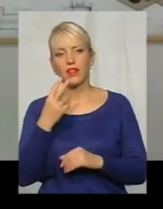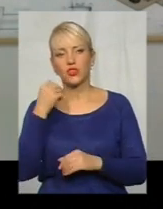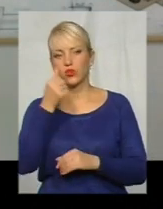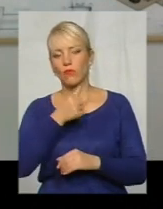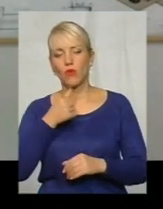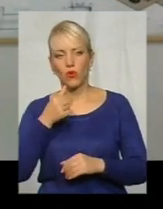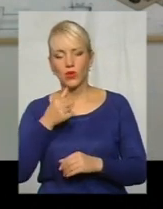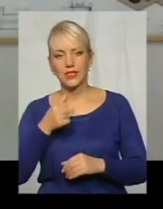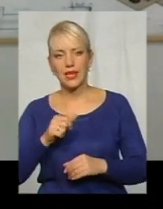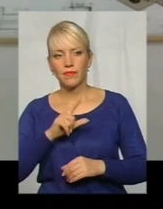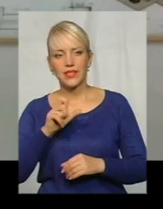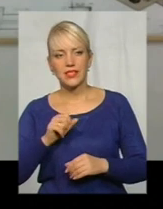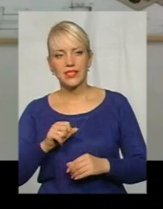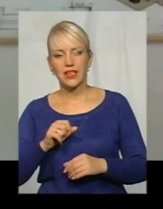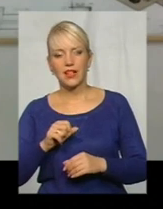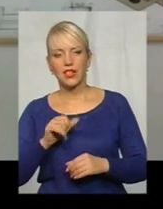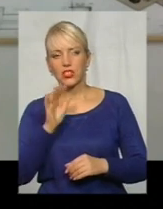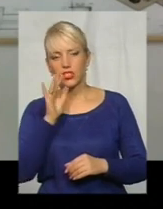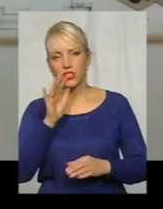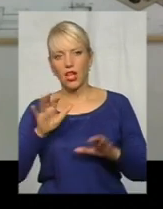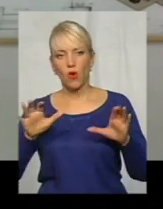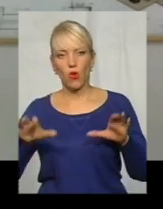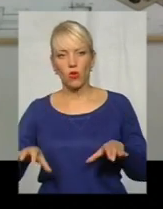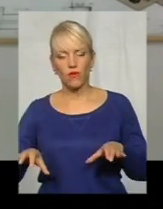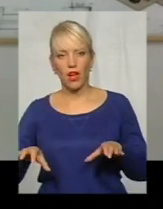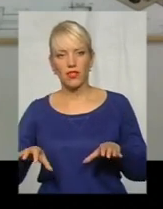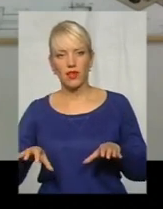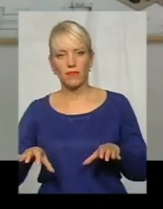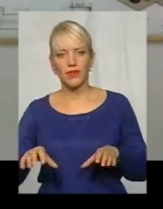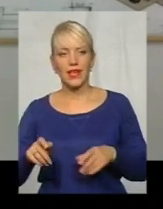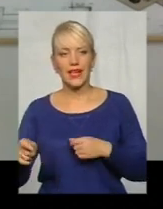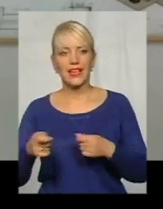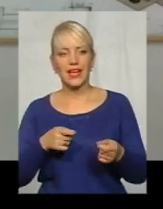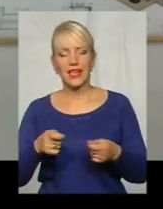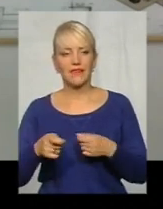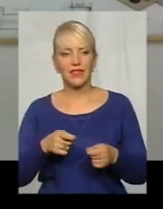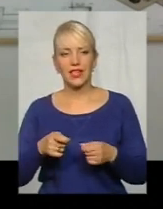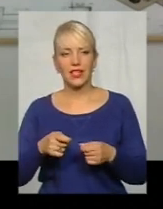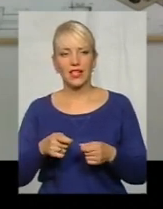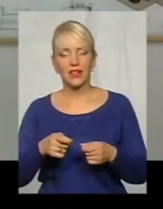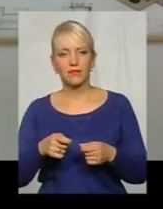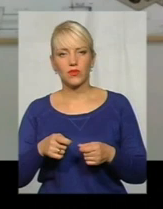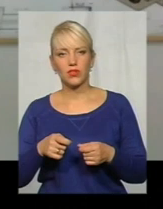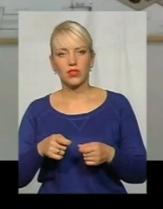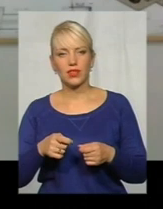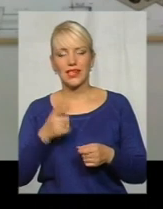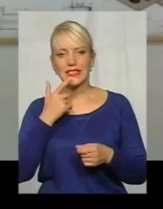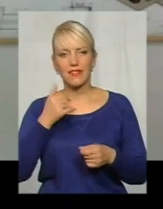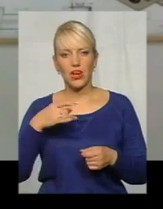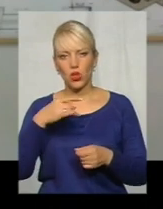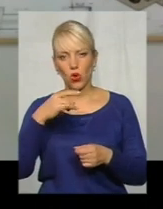за часи головування керівника, очільника Красилівської районної